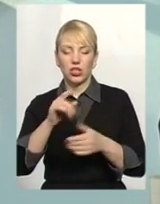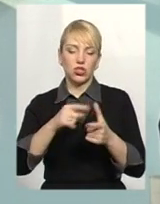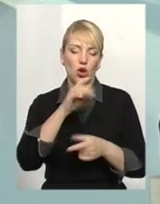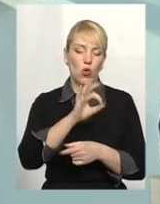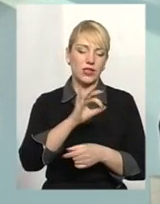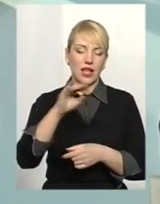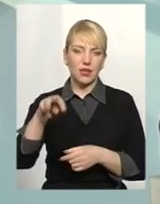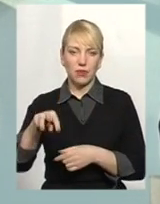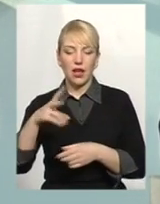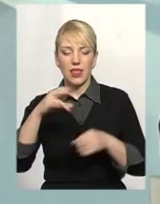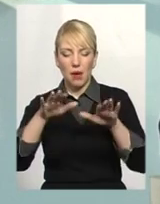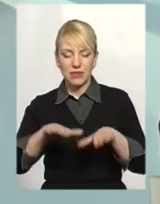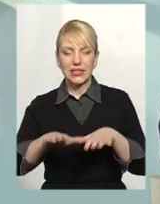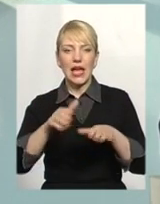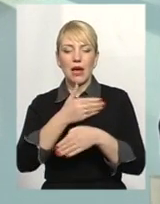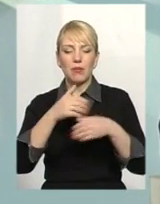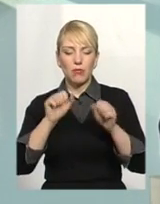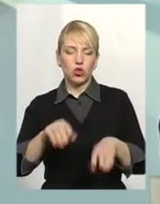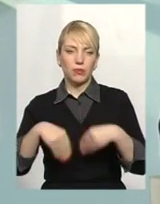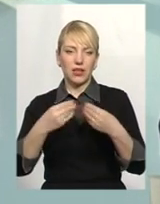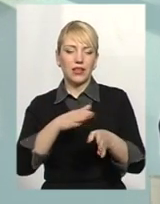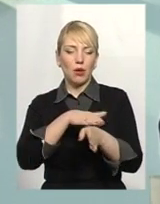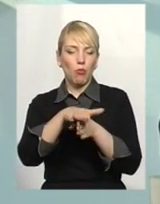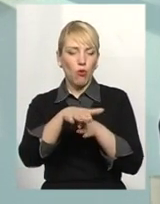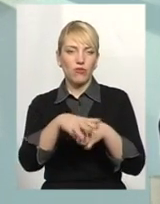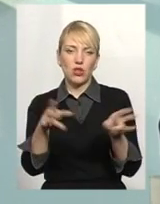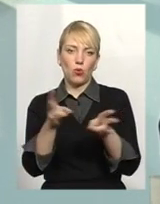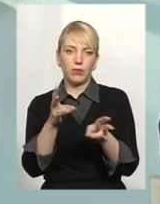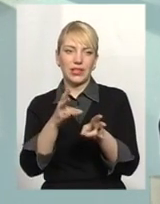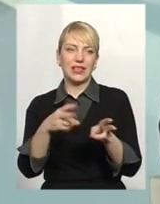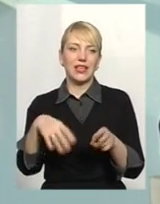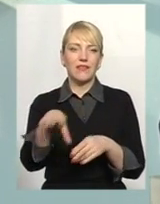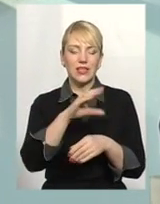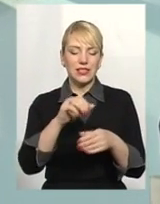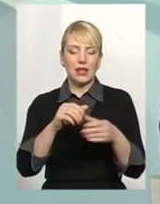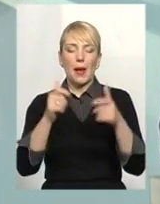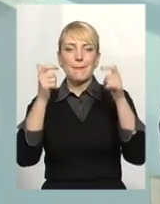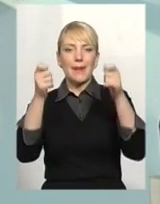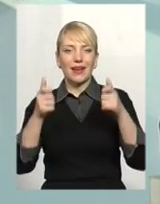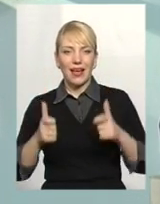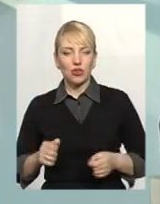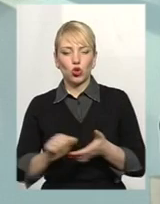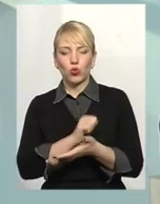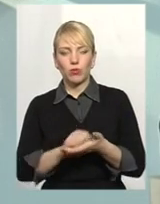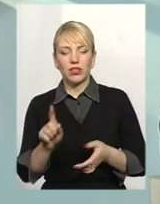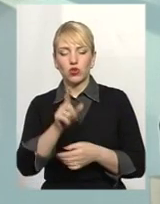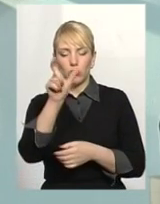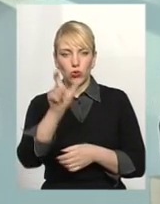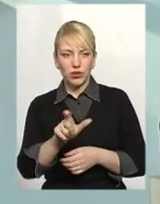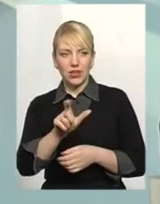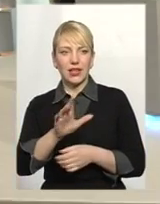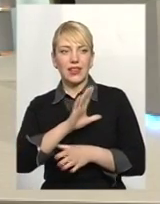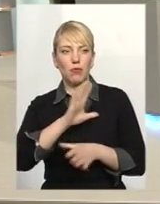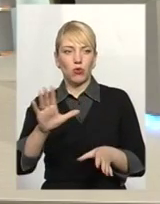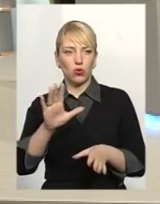Михайлович, є на місці, ми можемо надати повністю необхідний пакет документів, щоб даній людині не